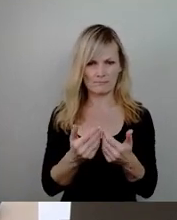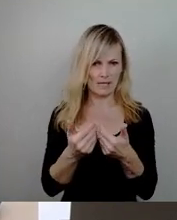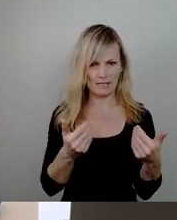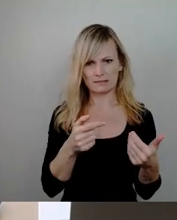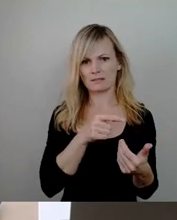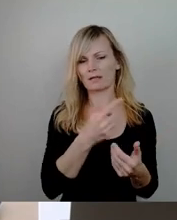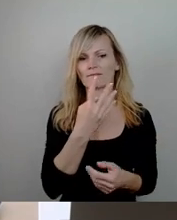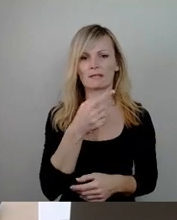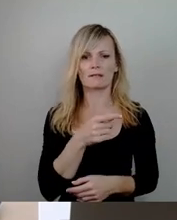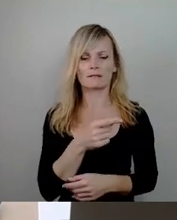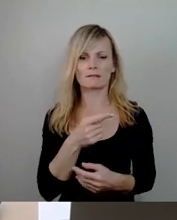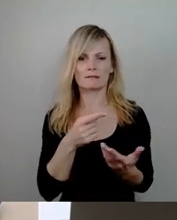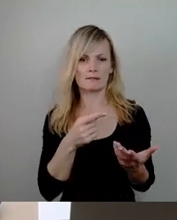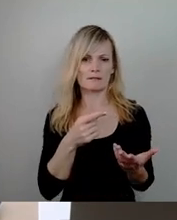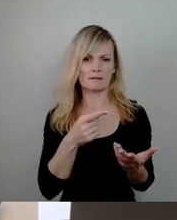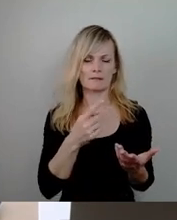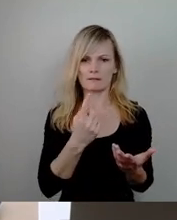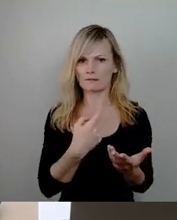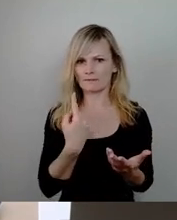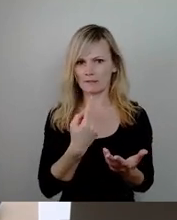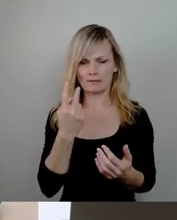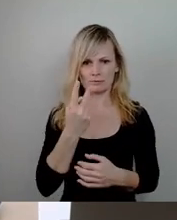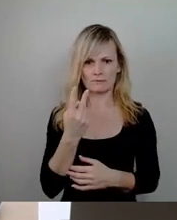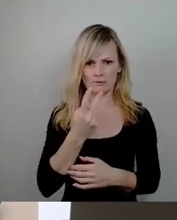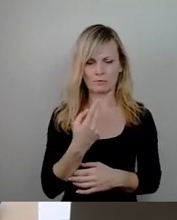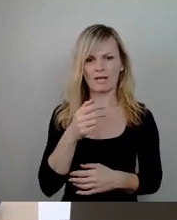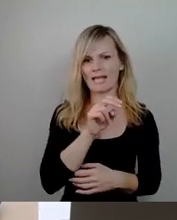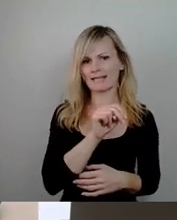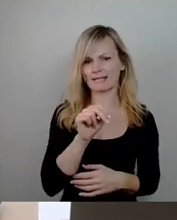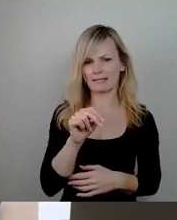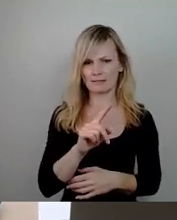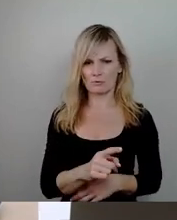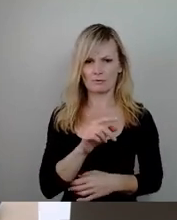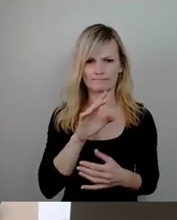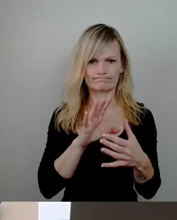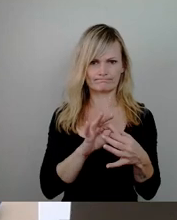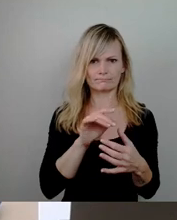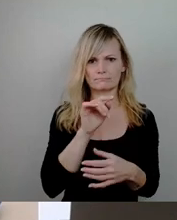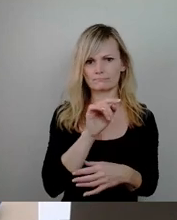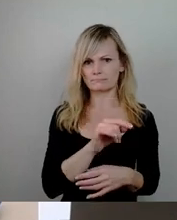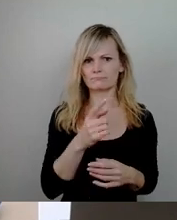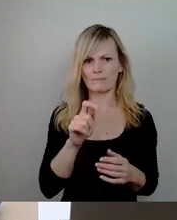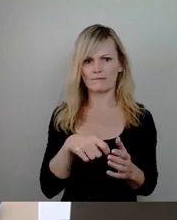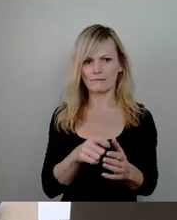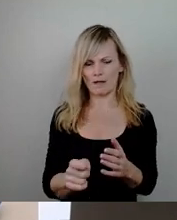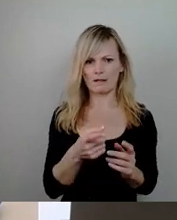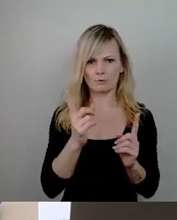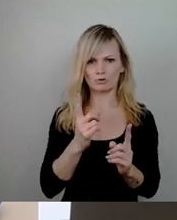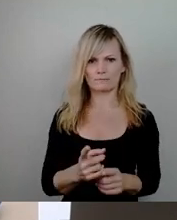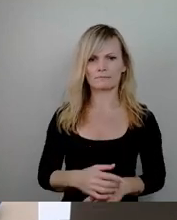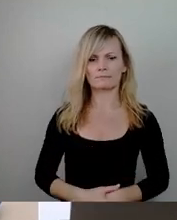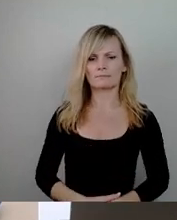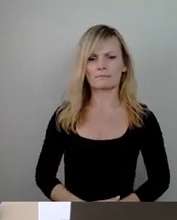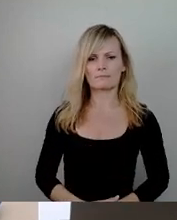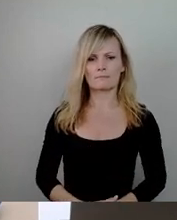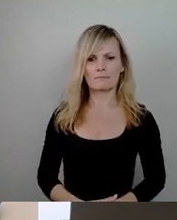gesagt, würden wir dann sowieso die NNs noch über eine Wahl dann bestimmen. So,